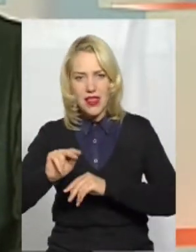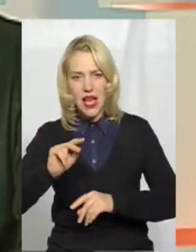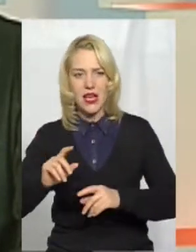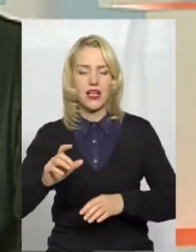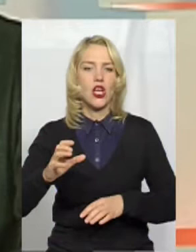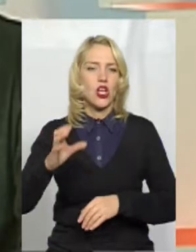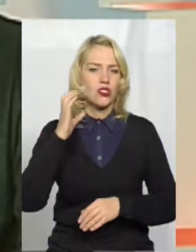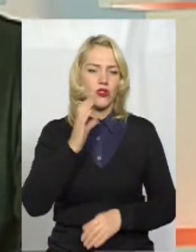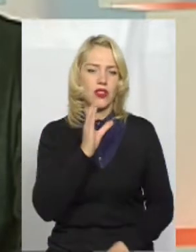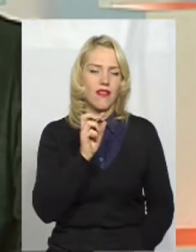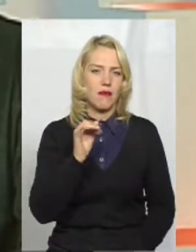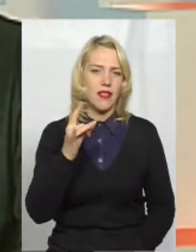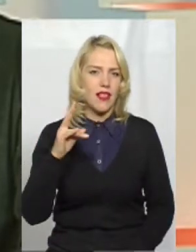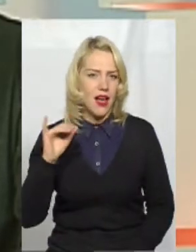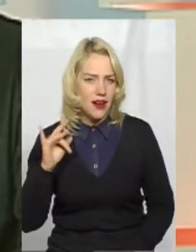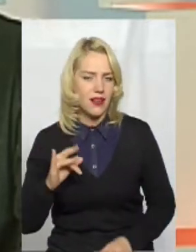вебінари.